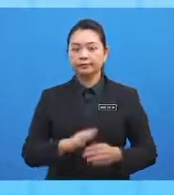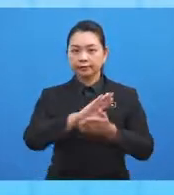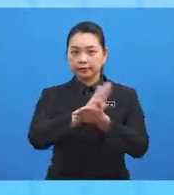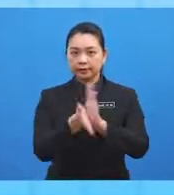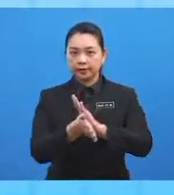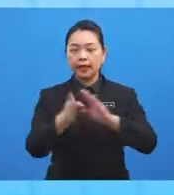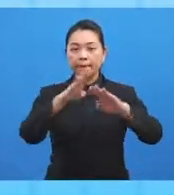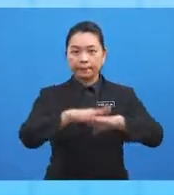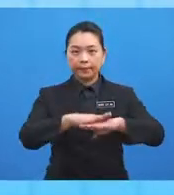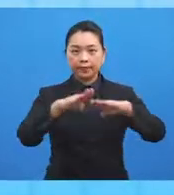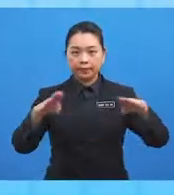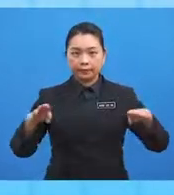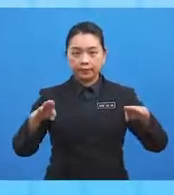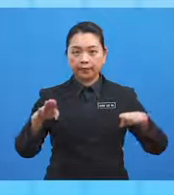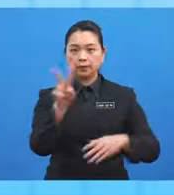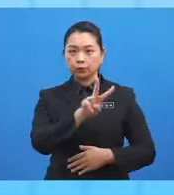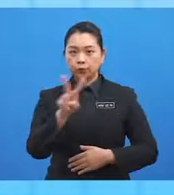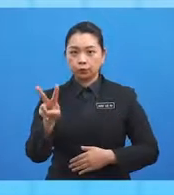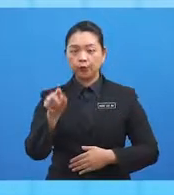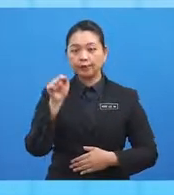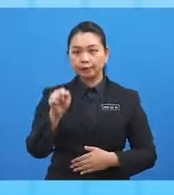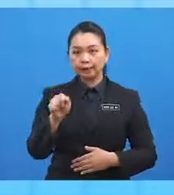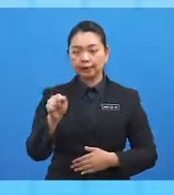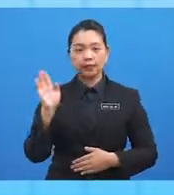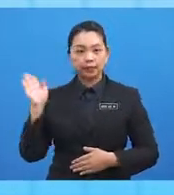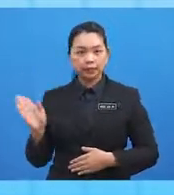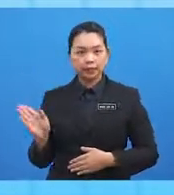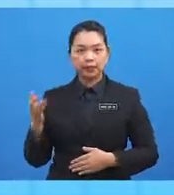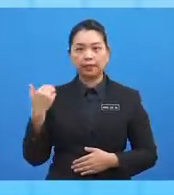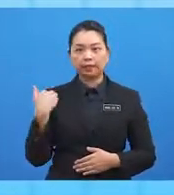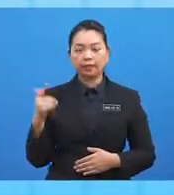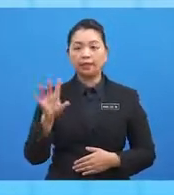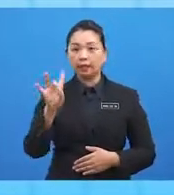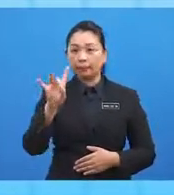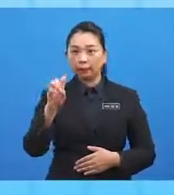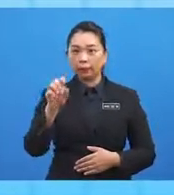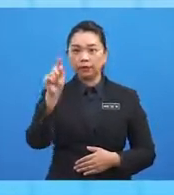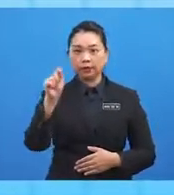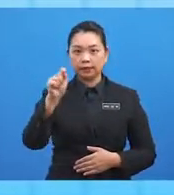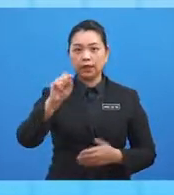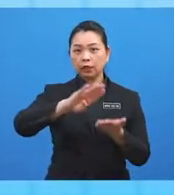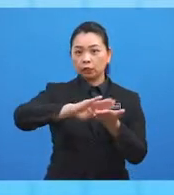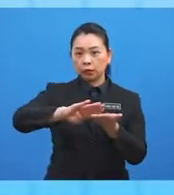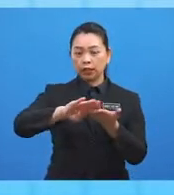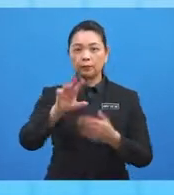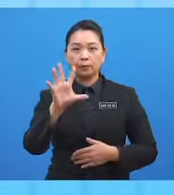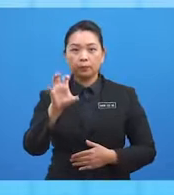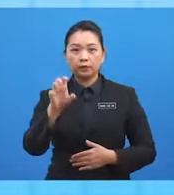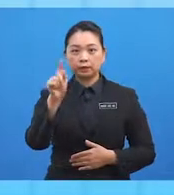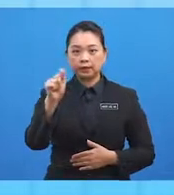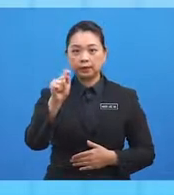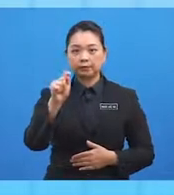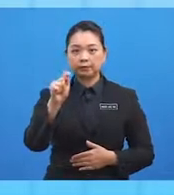beza longitude bagi kedua-dua titik ini ialah 80 darjah tolak 50